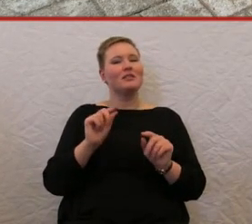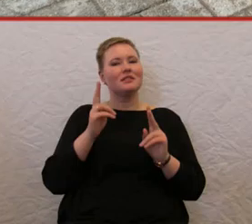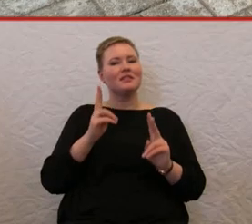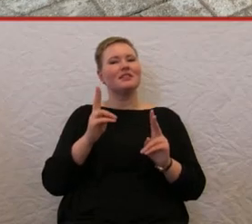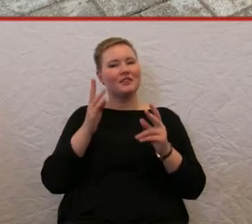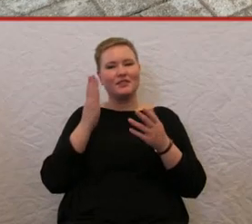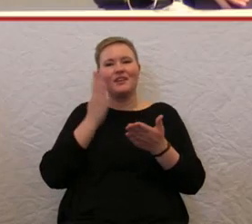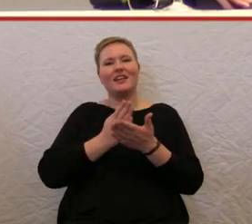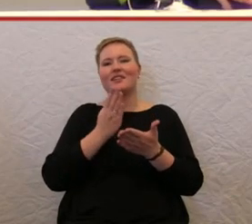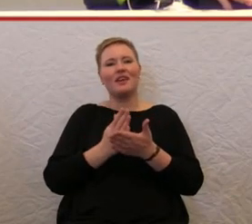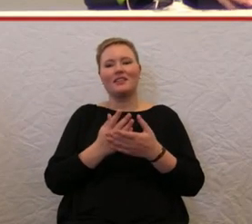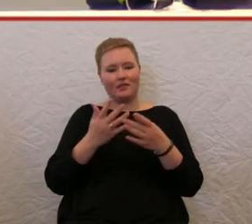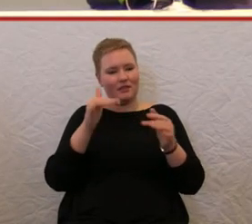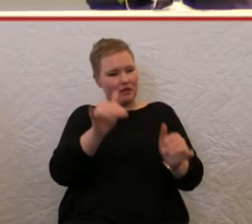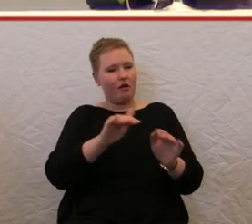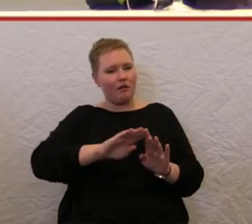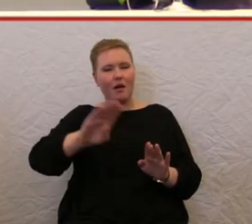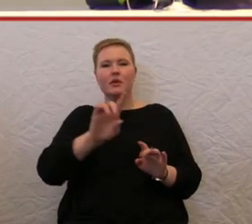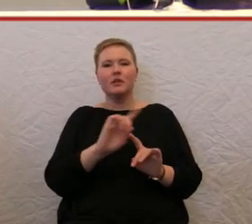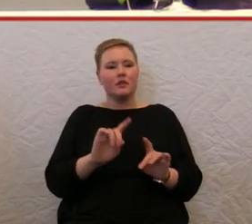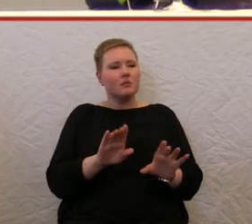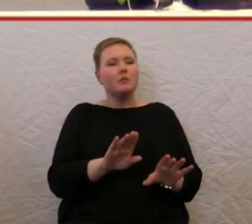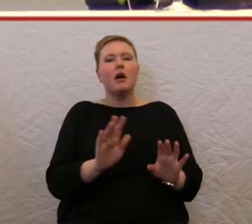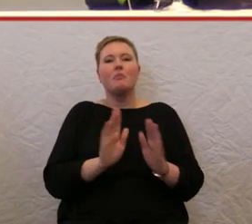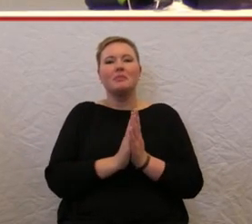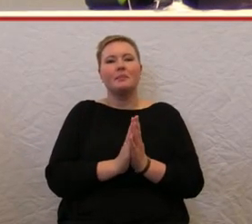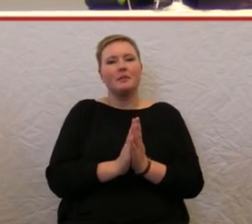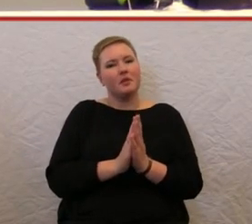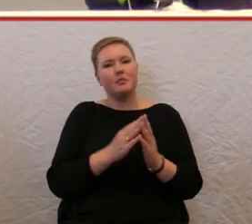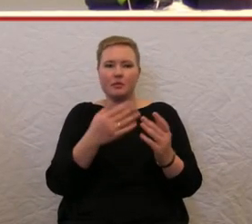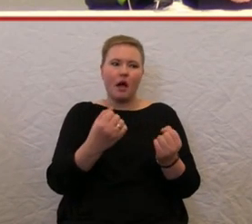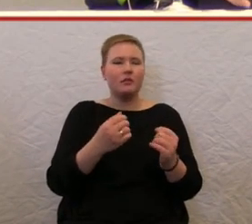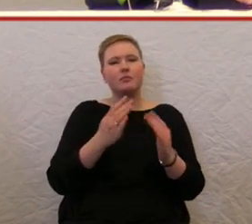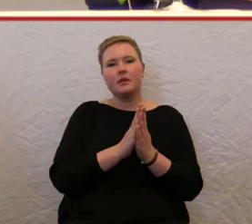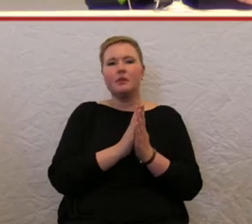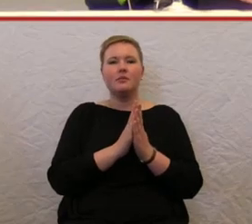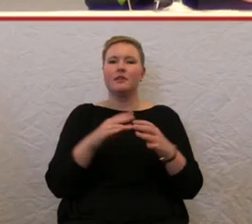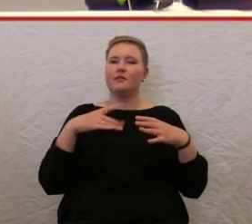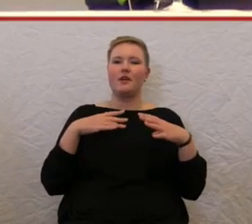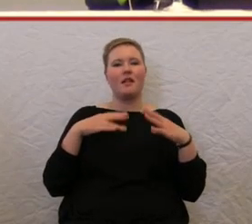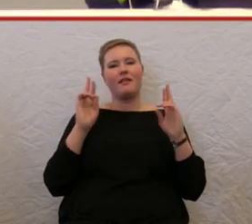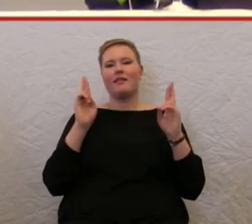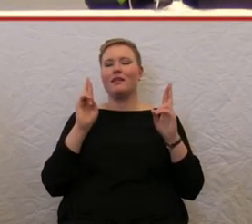und nicht permanent auf so eine Art von Freiwilligkeit zu setzen.